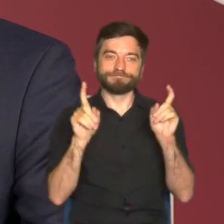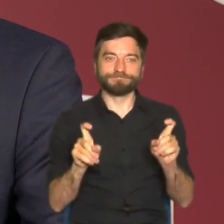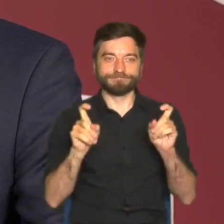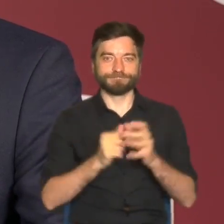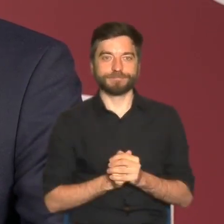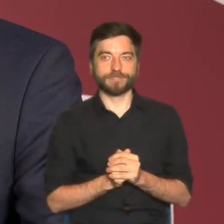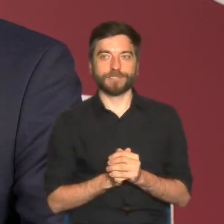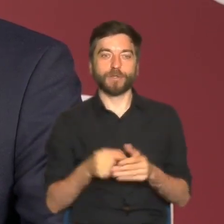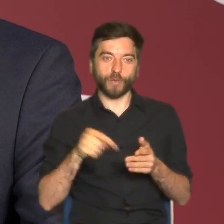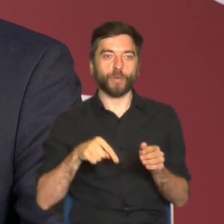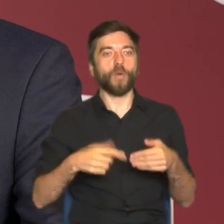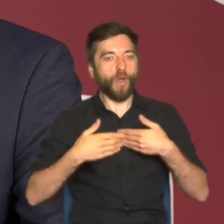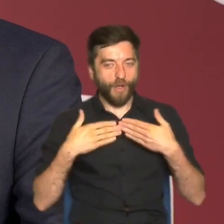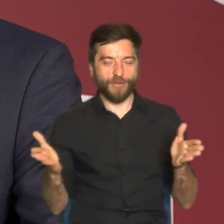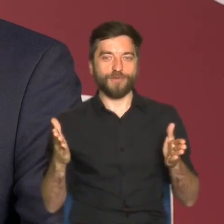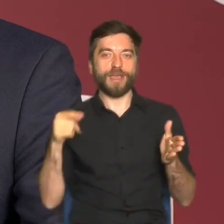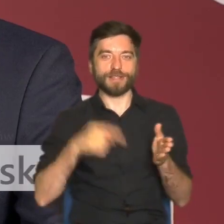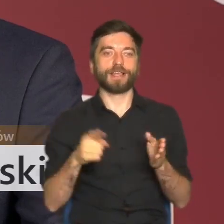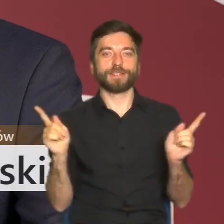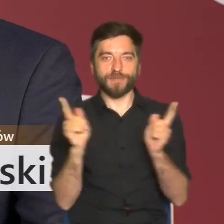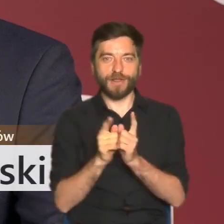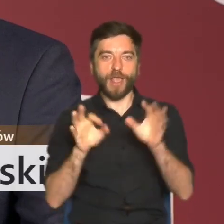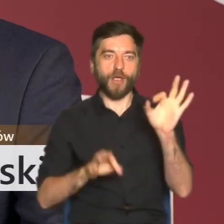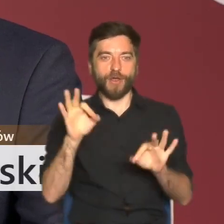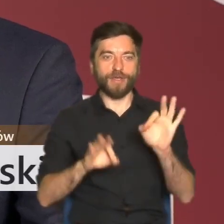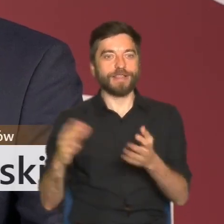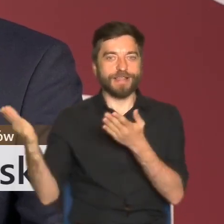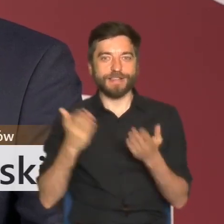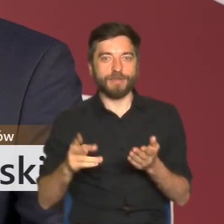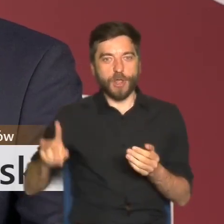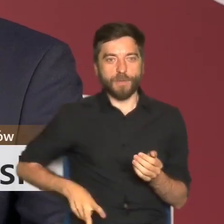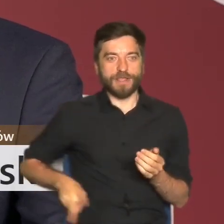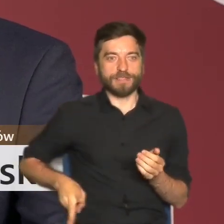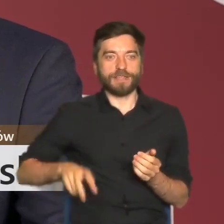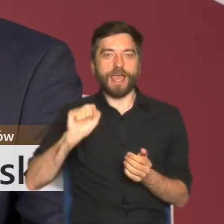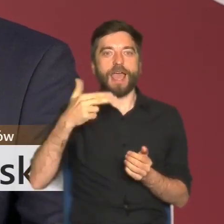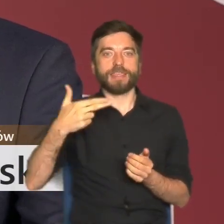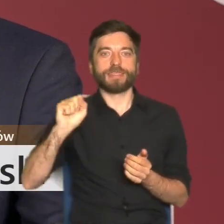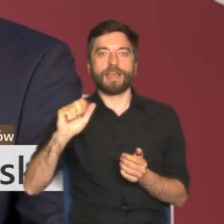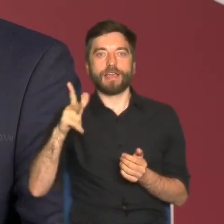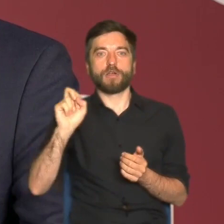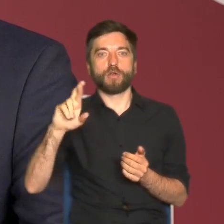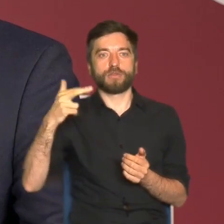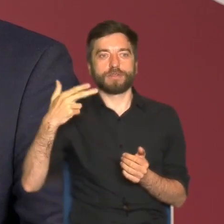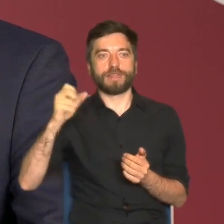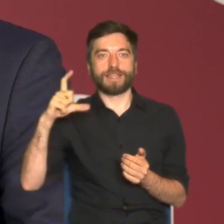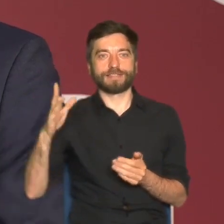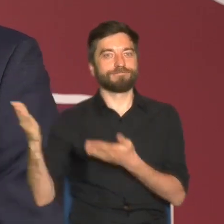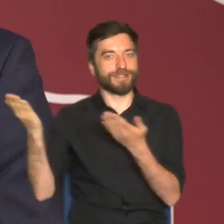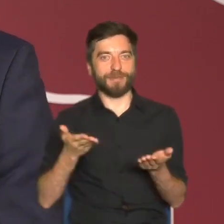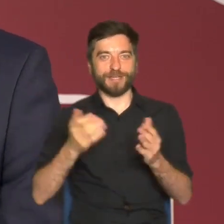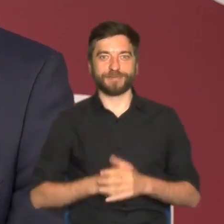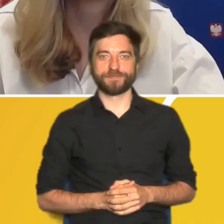o otwarcie naszego spotkania, naszej konferencji chciałbym poprosić Panią Minister Annę Komecką. Zapraszam.